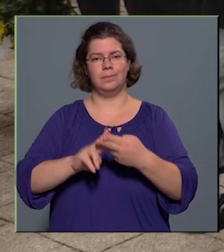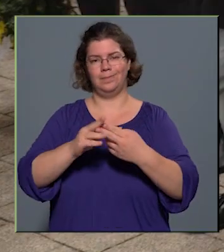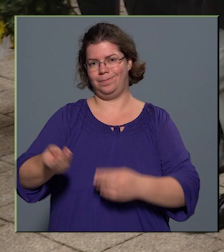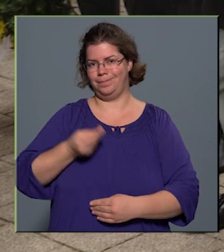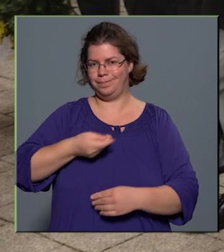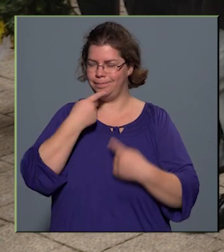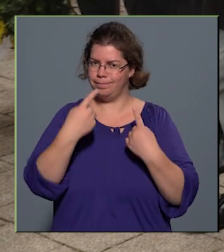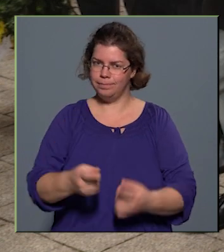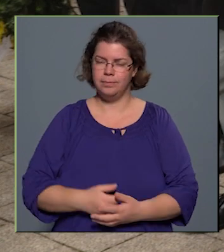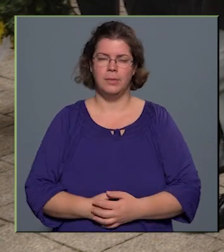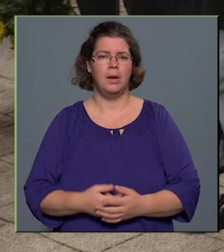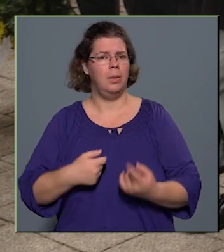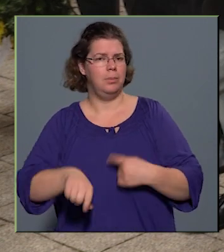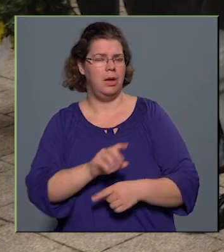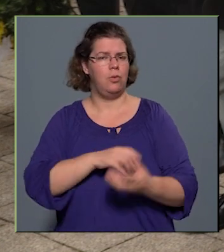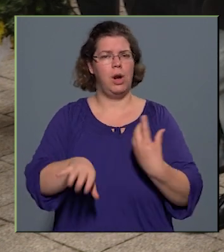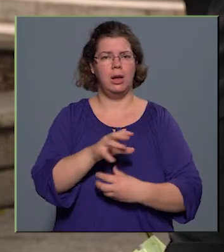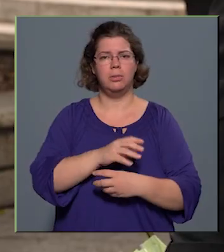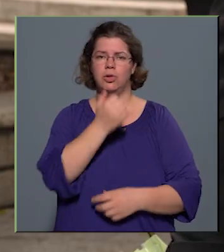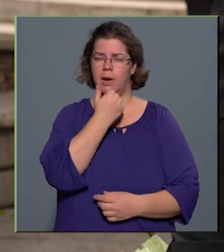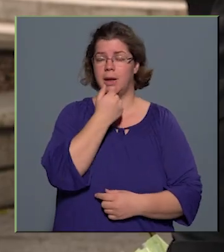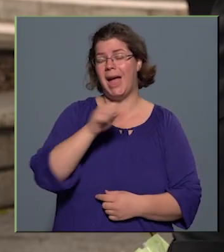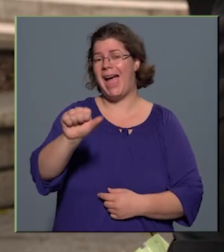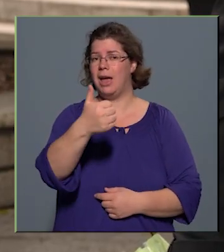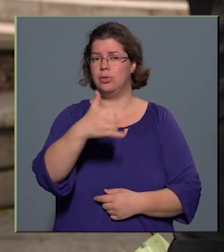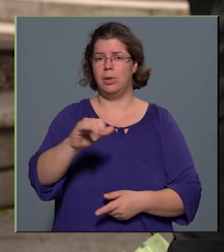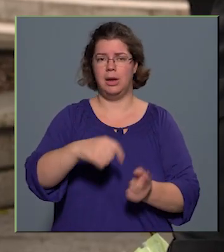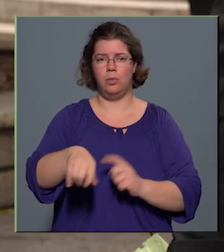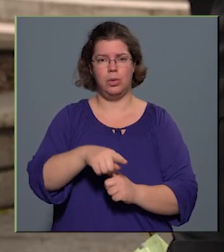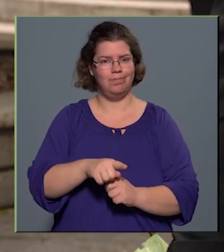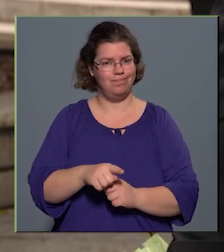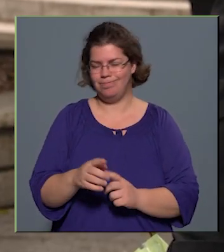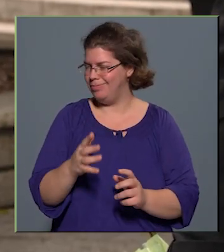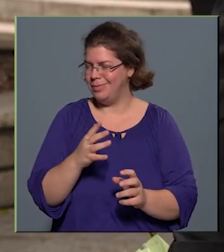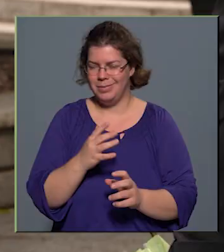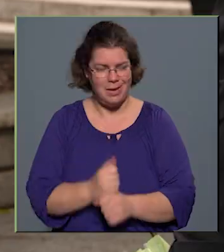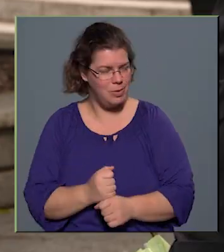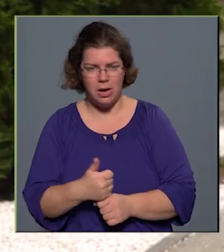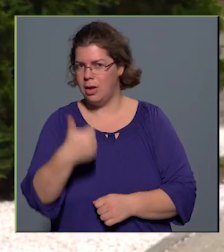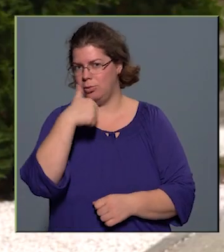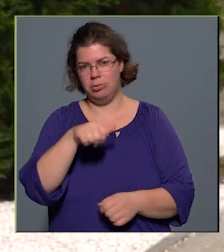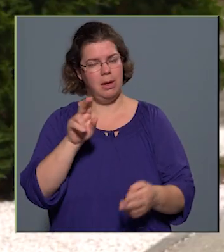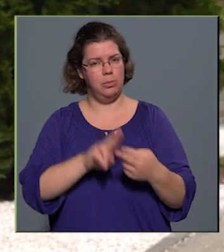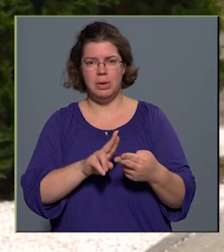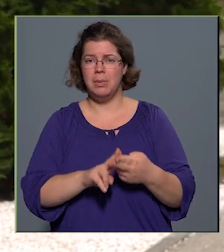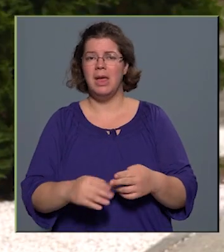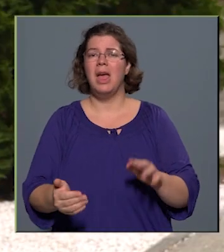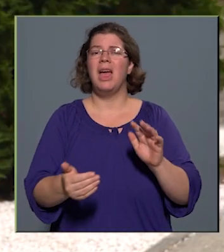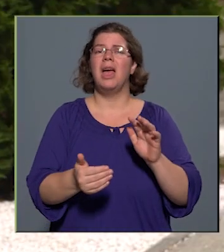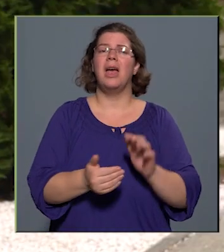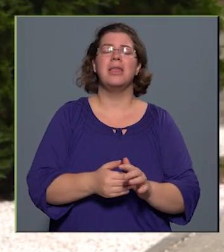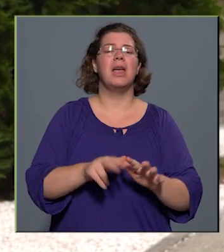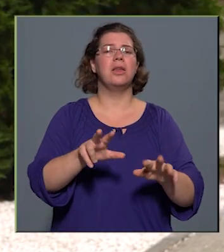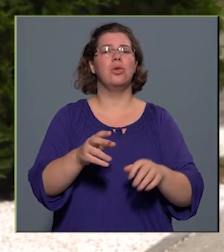A mi forradalmaink sajátossága, hogy az első évfordulókon nem tartottunk népünnepét. 1849.